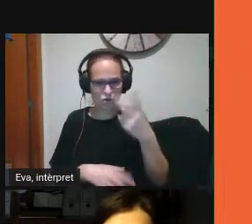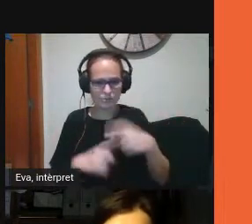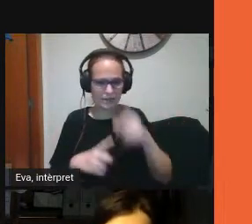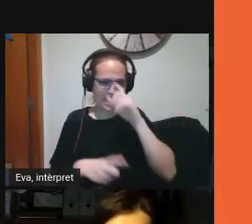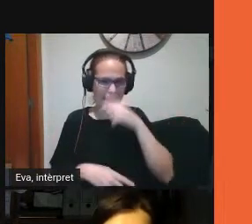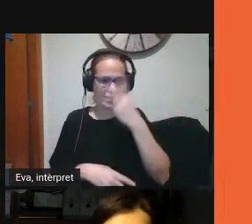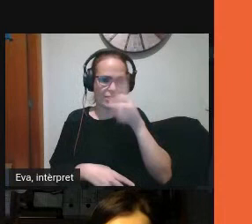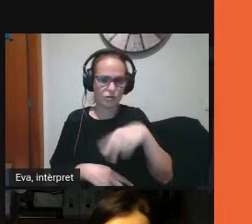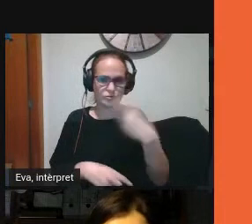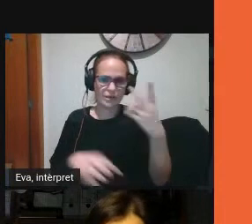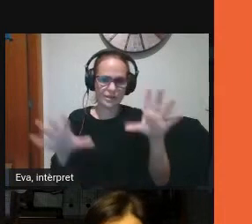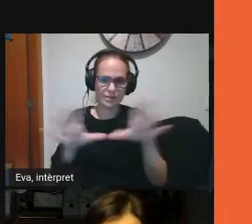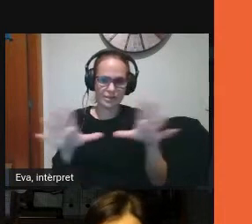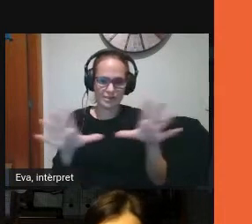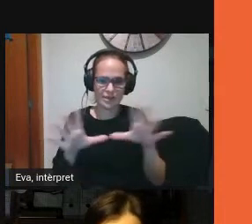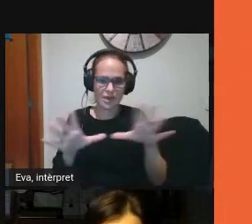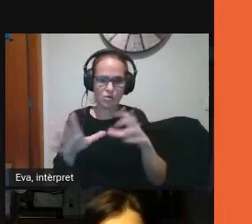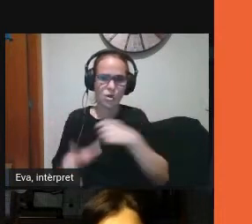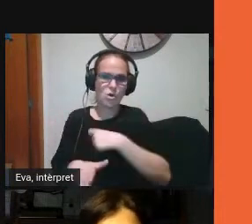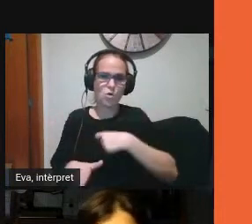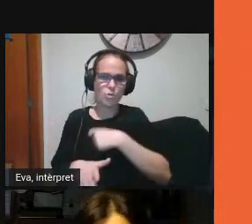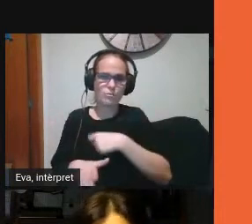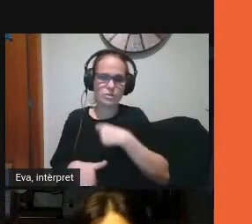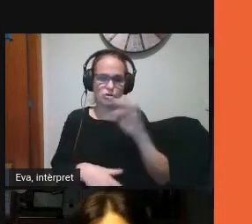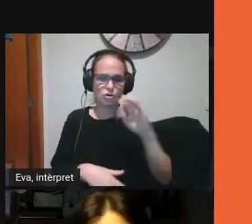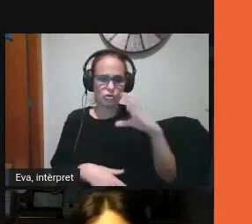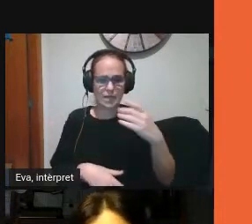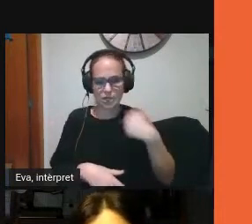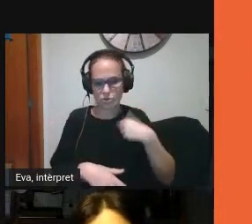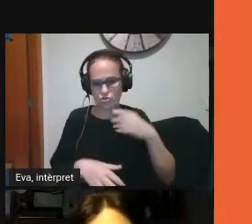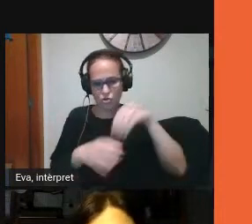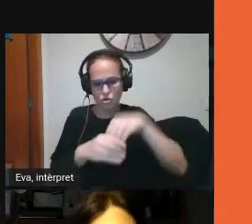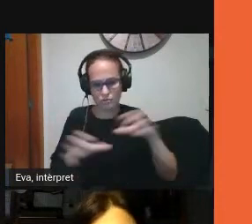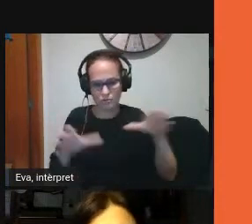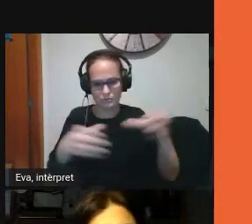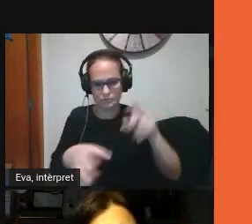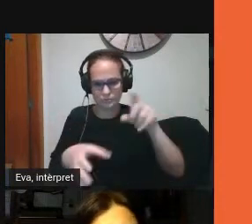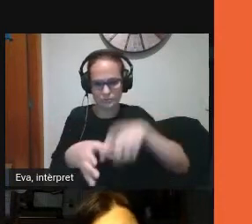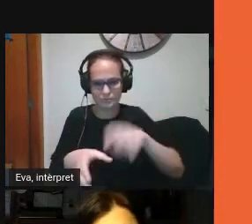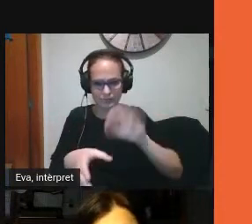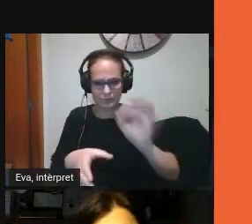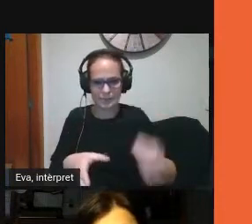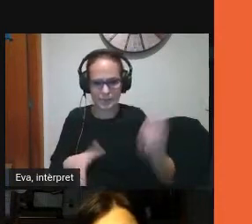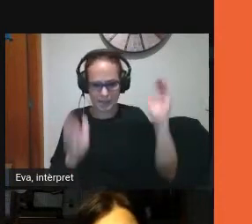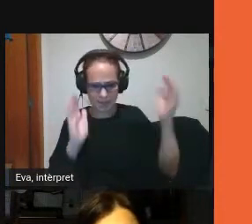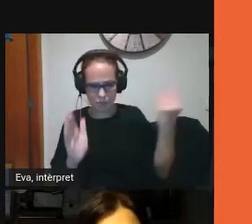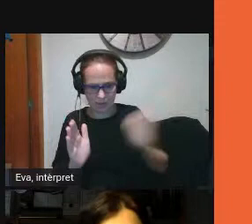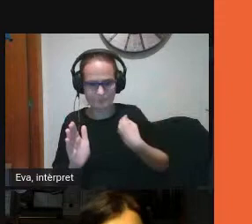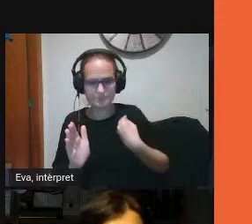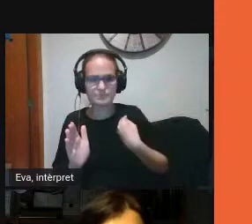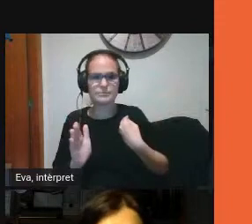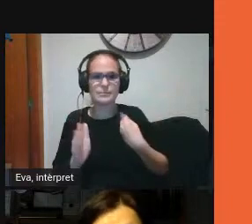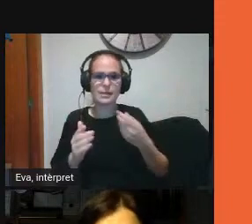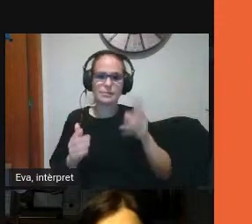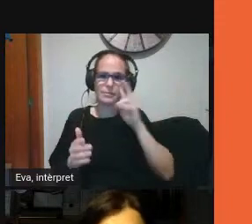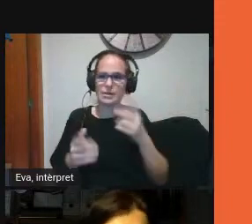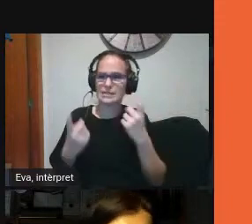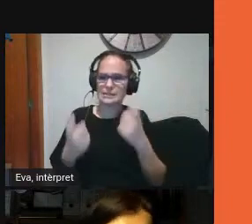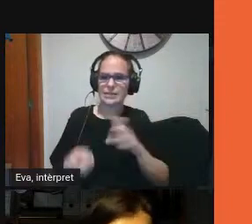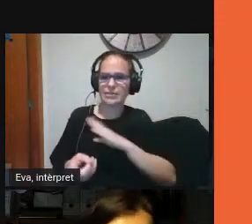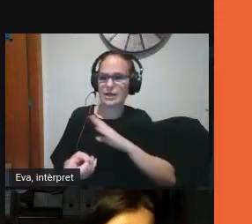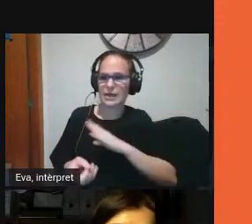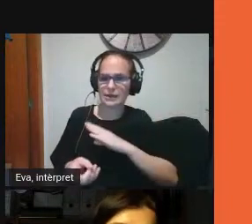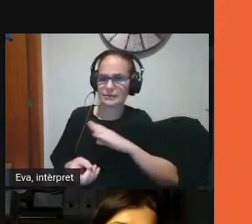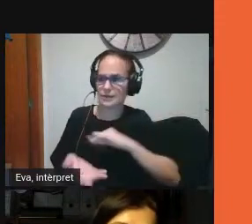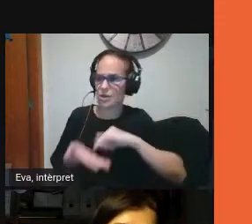la comissió TAC en aquell moment jo era membre va veure la necessitat de això de crear